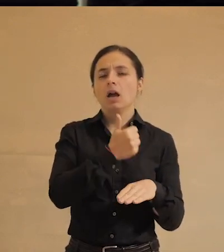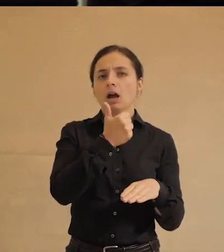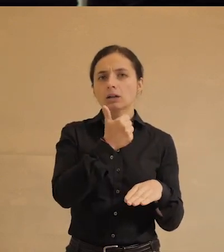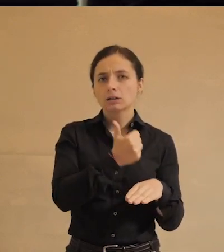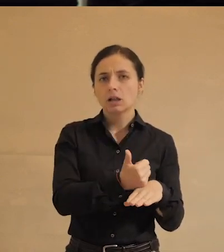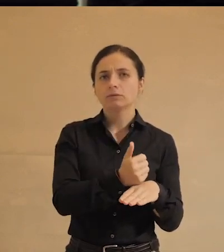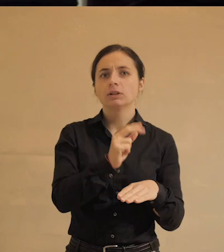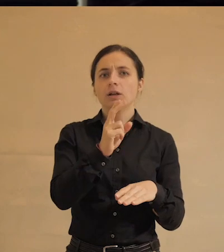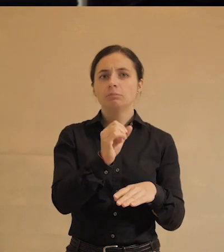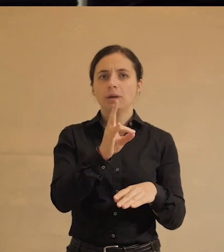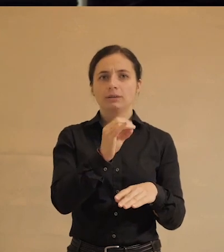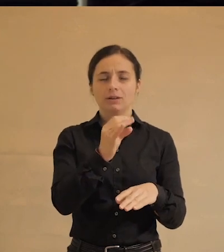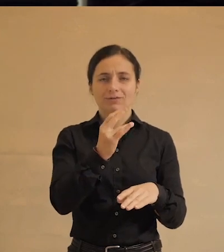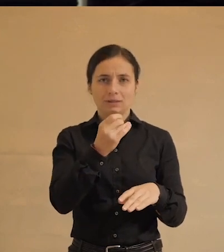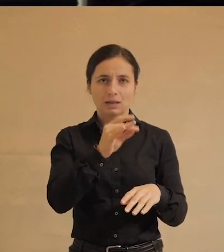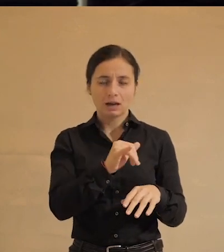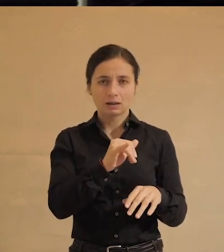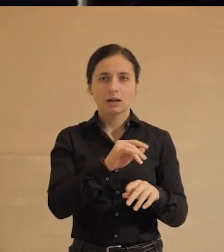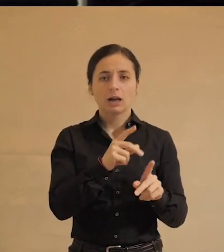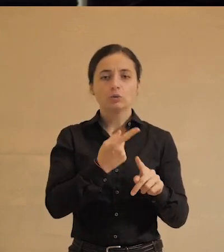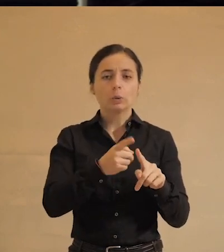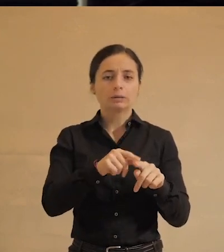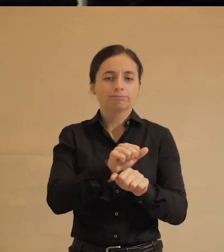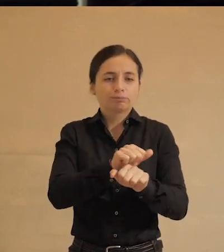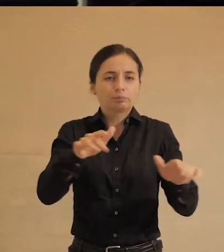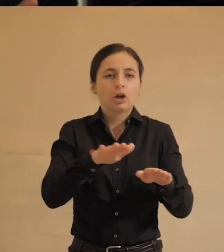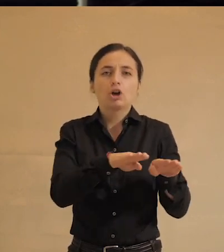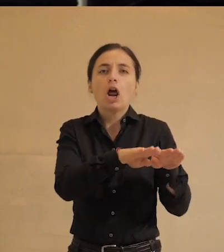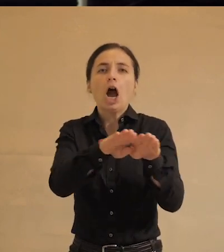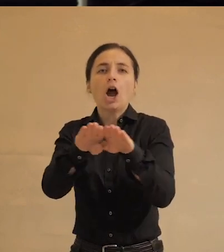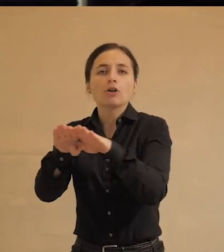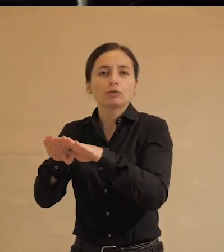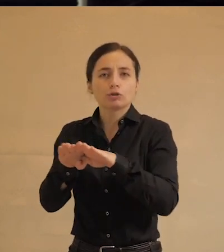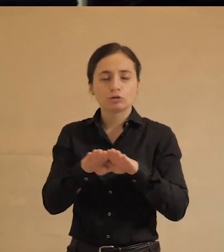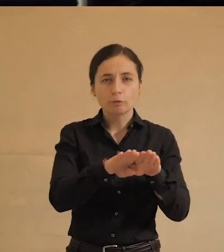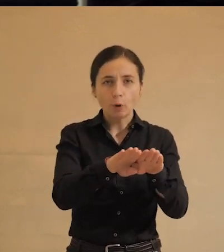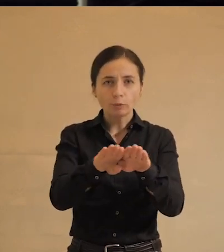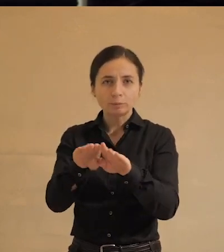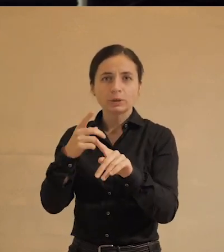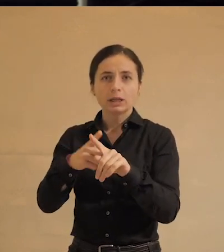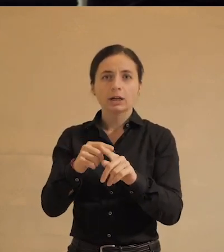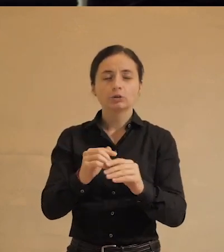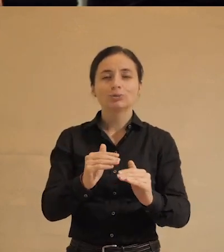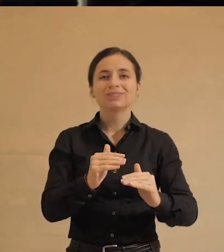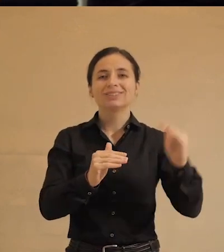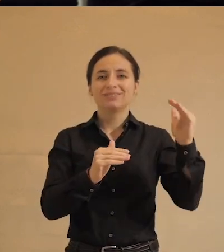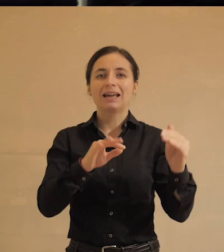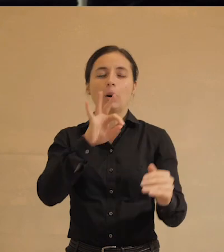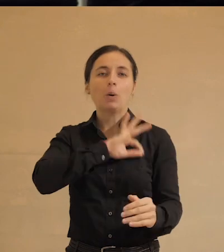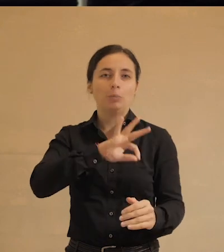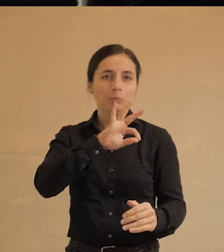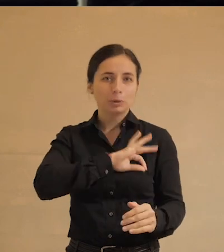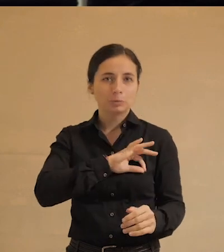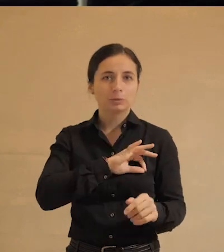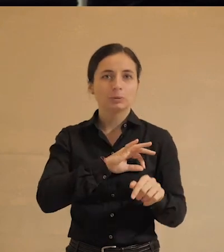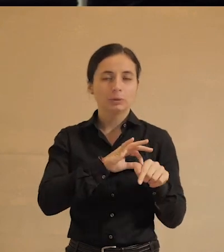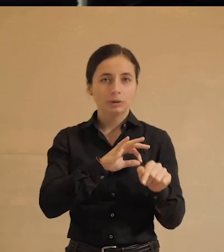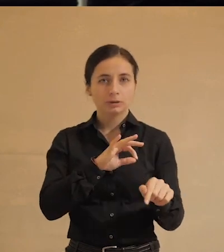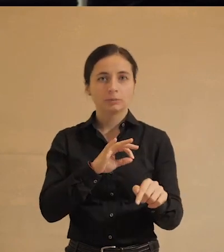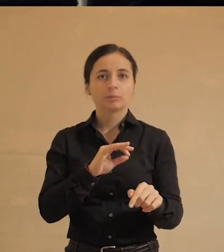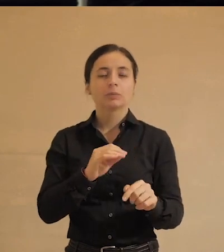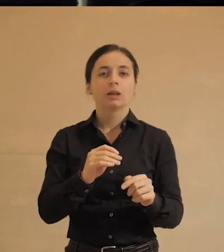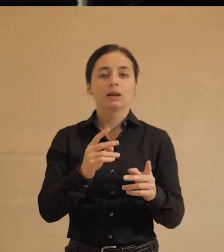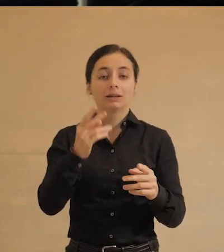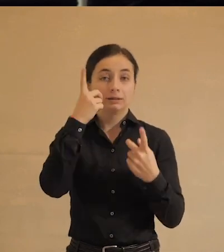бенефициары растущего неравенства, компании, которые агрегируют сверхприбыли благодаря этому харвестингу